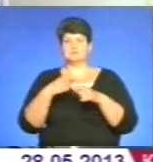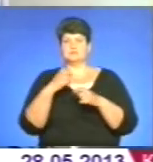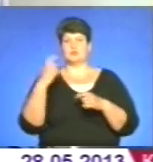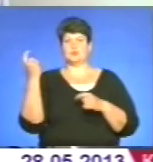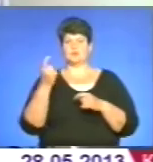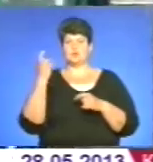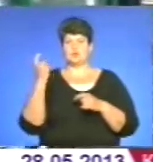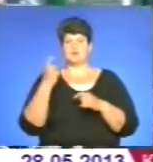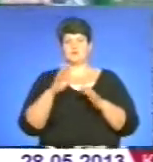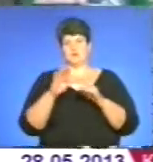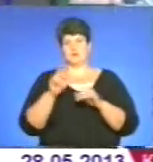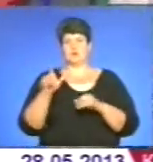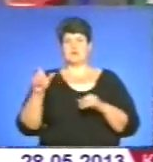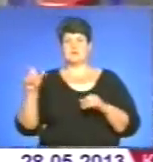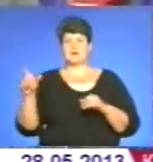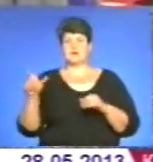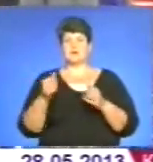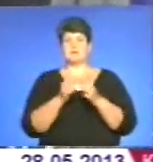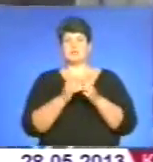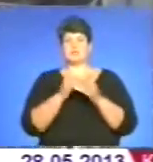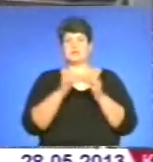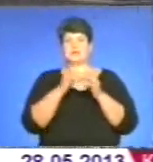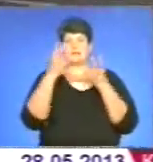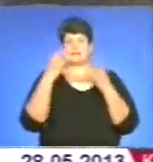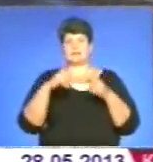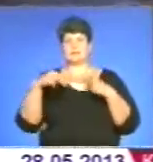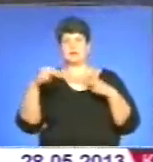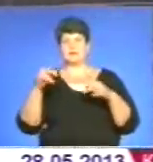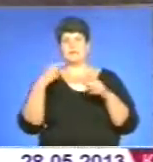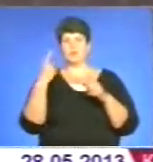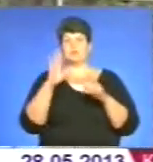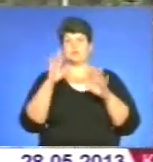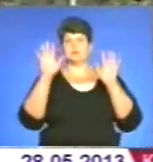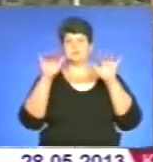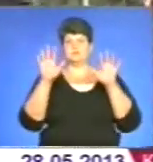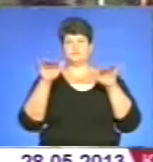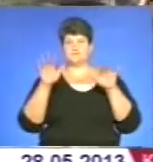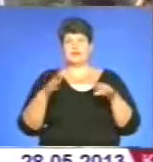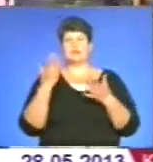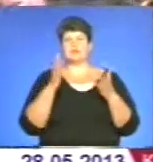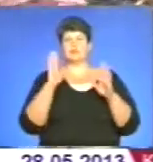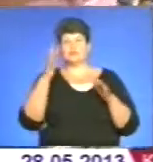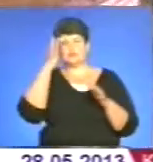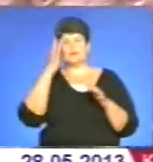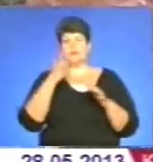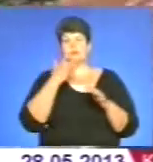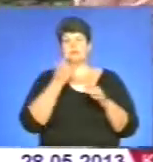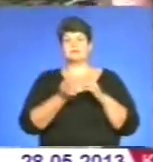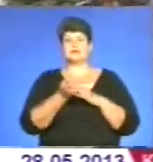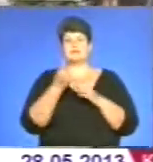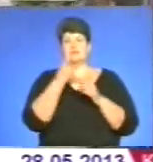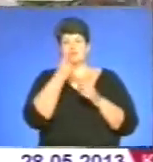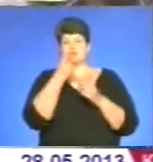комплексу, і населення. Тож найближчі 10 днів із перервами в області дощитиме. Яким буде літо, прогноз з'явиться у